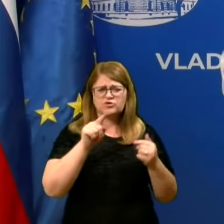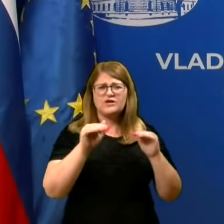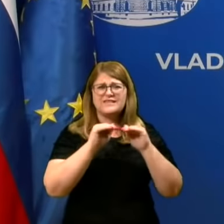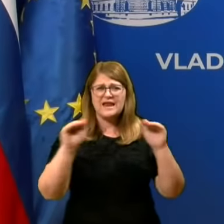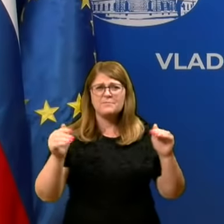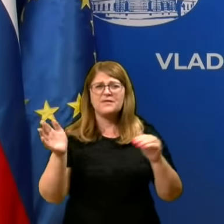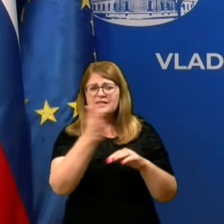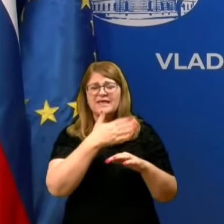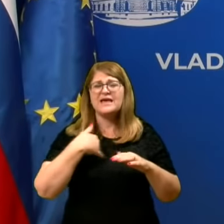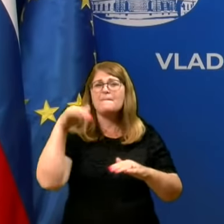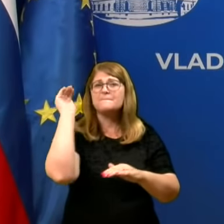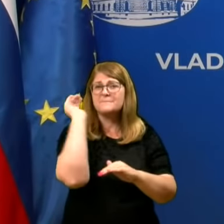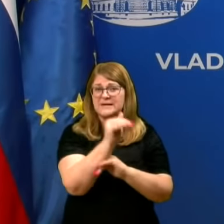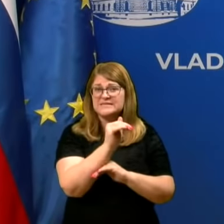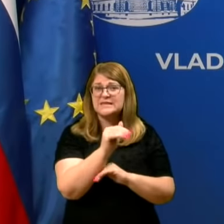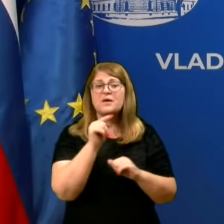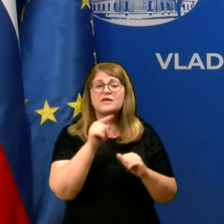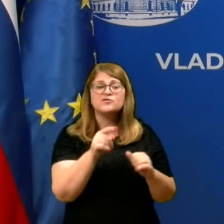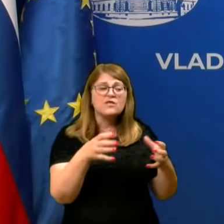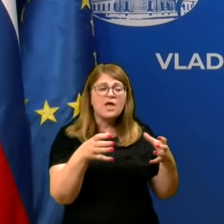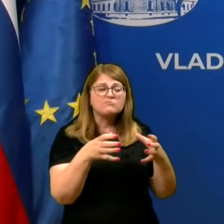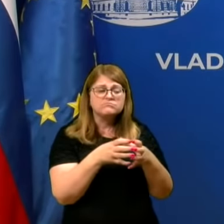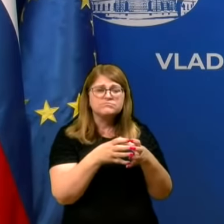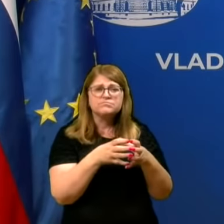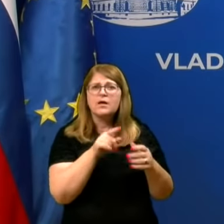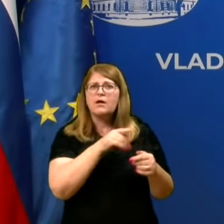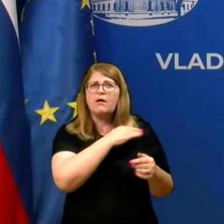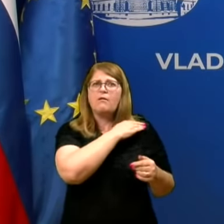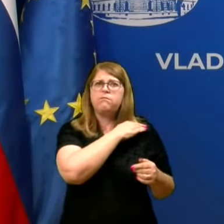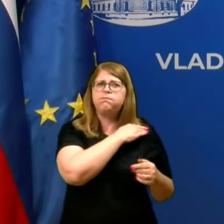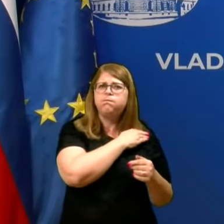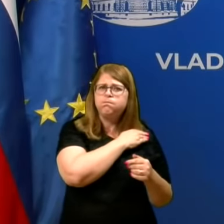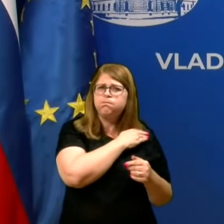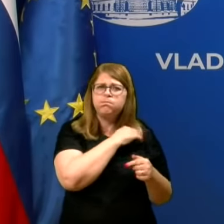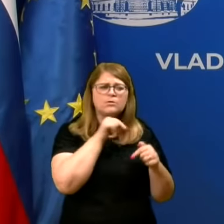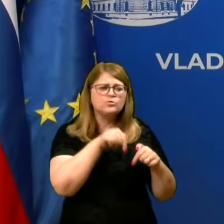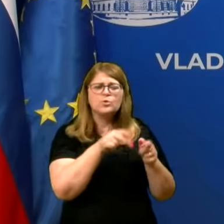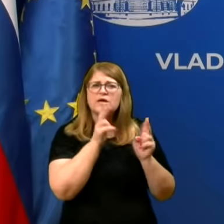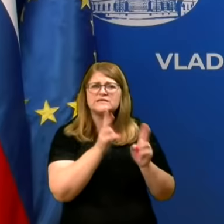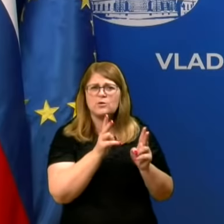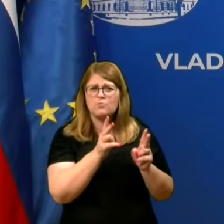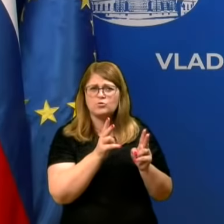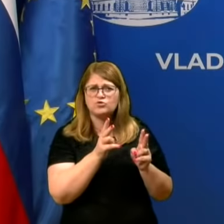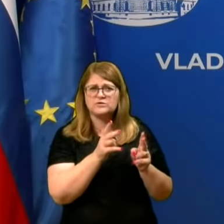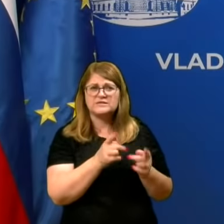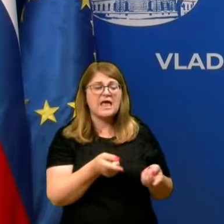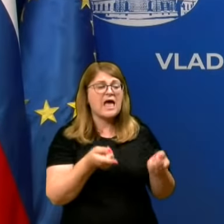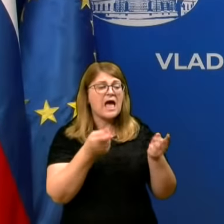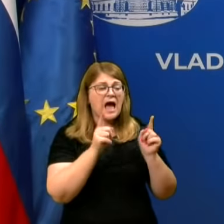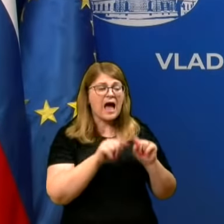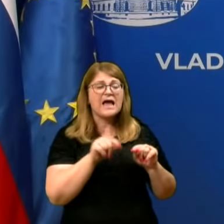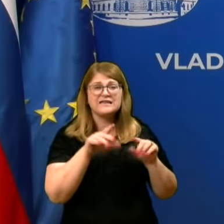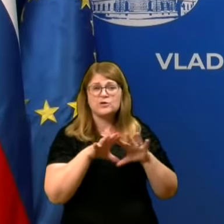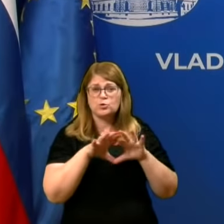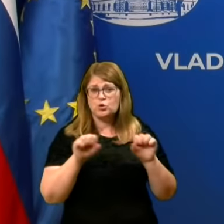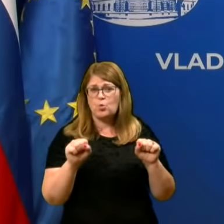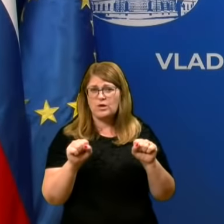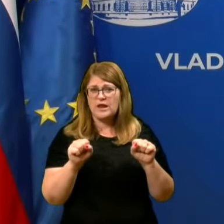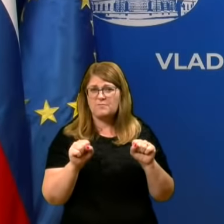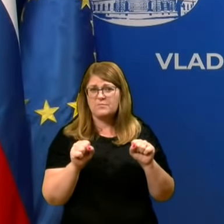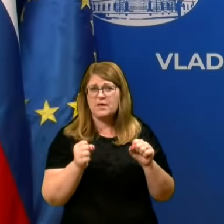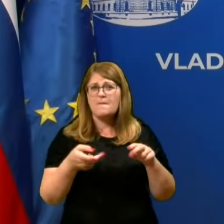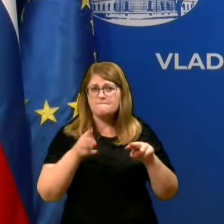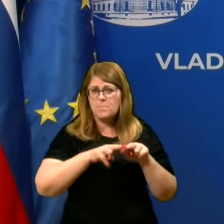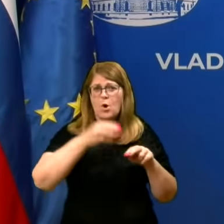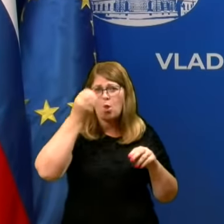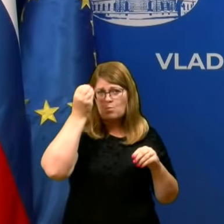in ga presegamo, so te kapacitete pod pritiskom. Tukaj so možnosti samo to, da so splošni ukrepi bolj